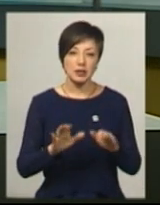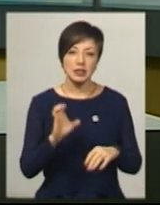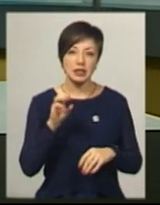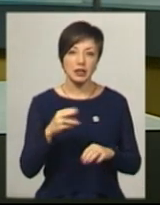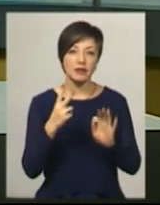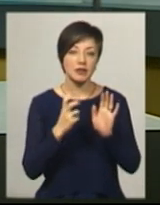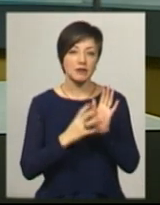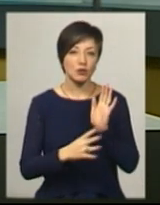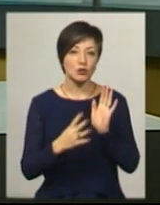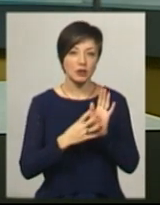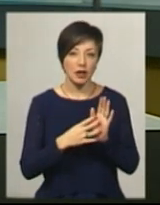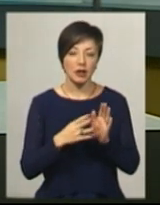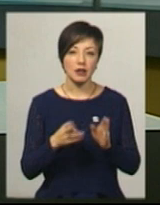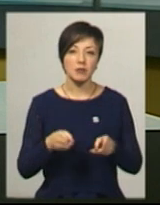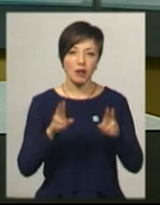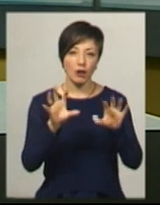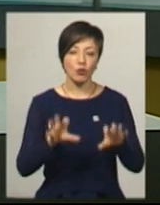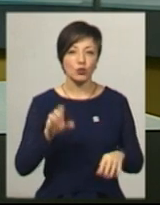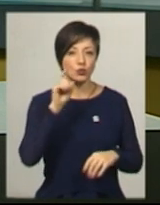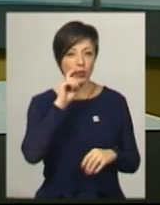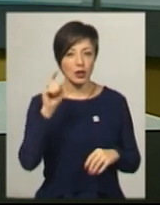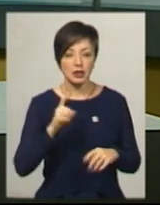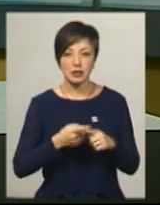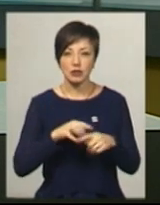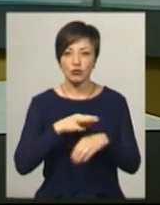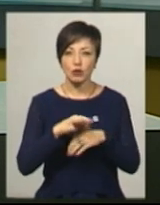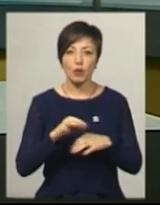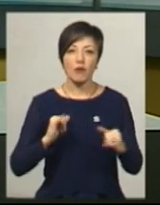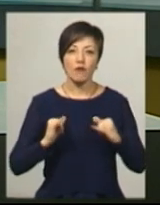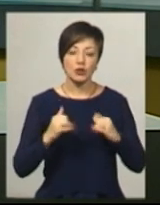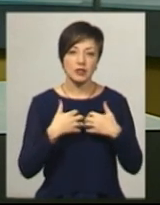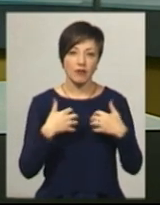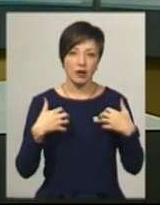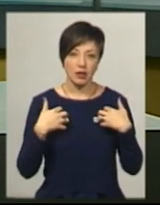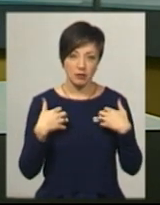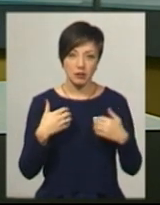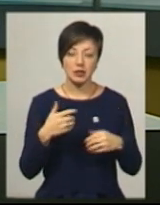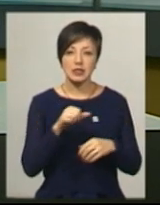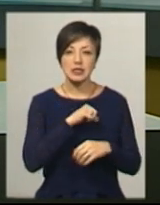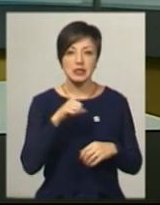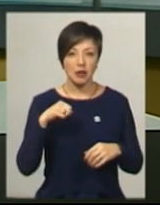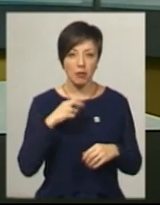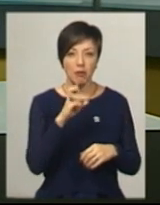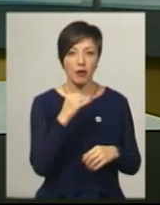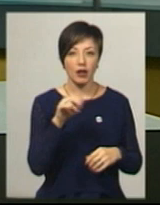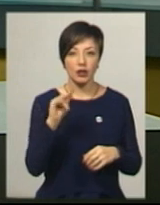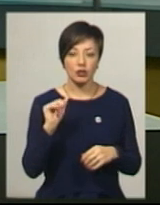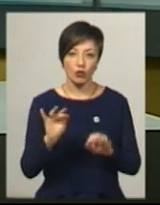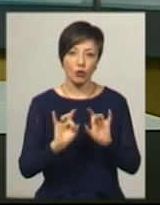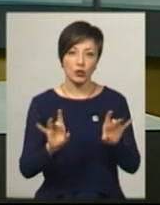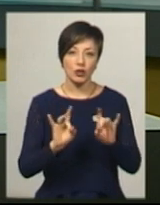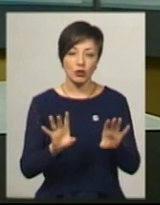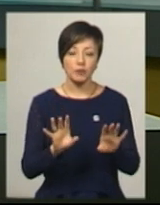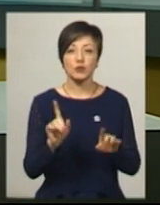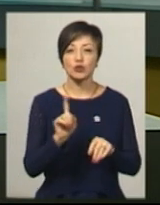статтею 299 Кримінального кодексу України. Це жорстоке поводження з тваринами. Сам Володимир Байдич у коментарі Суспільному